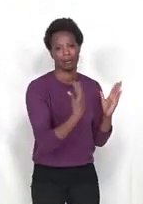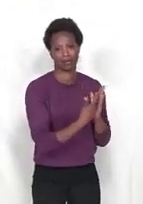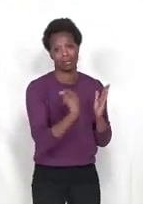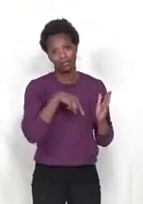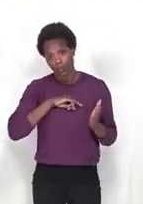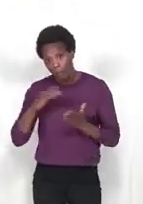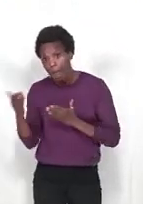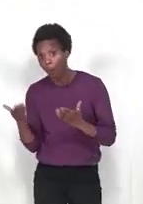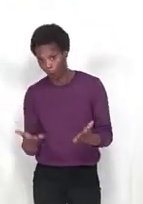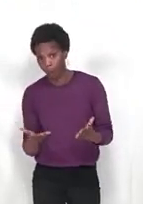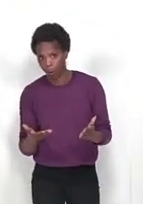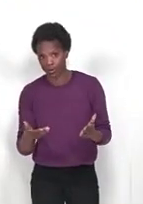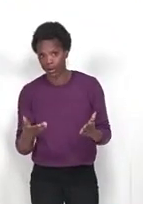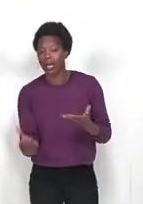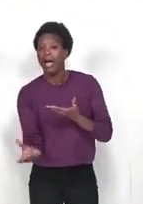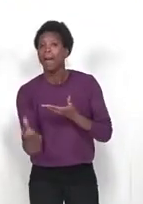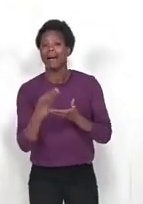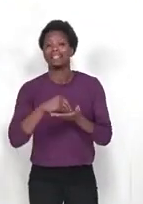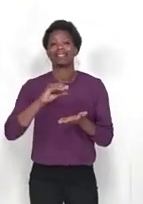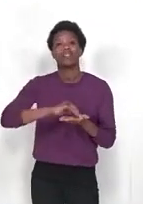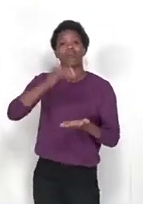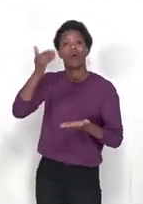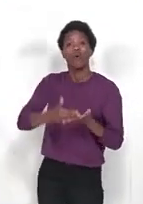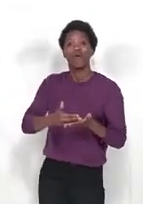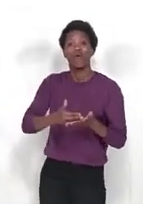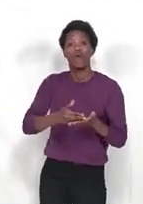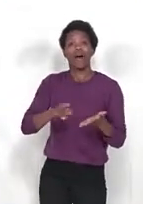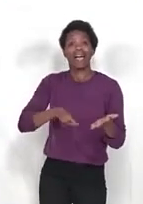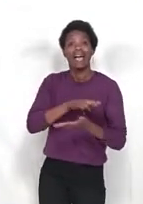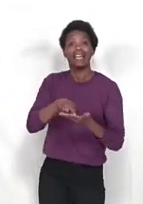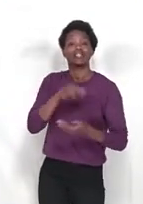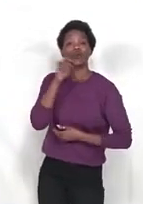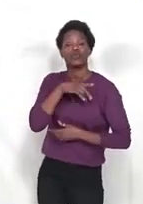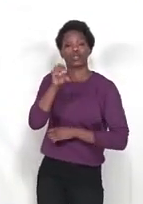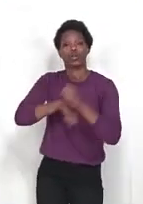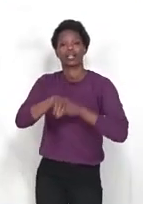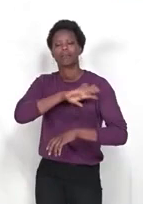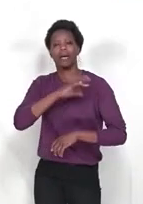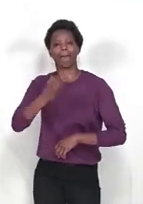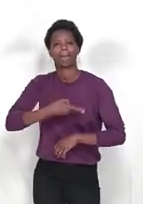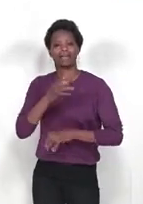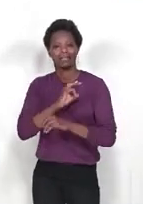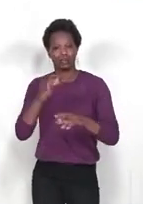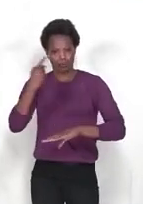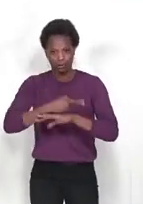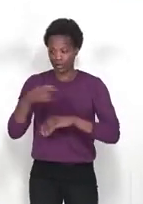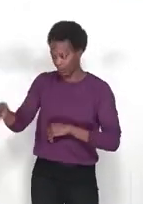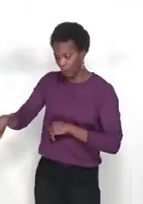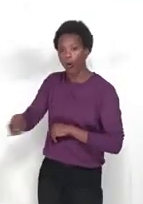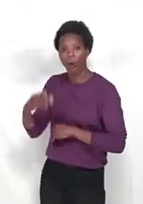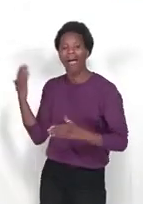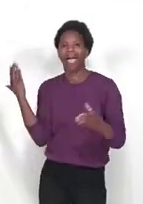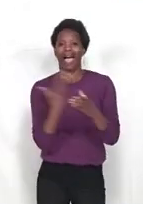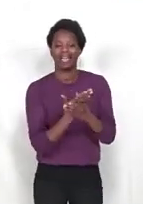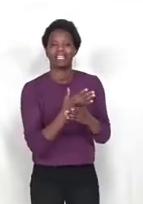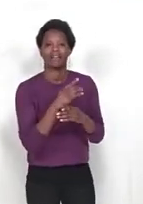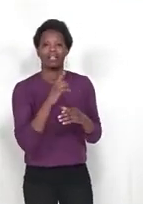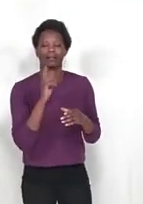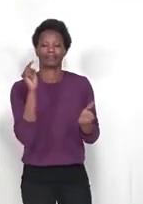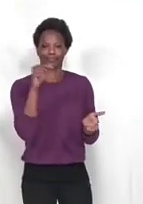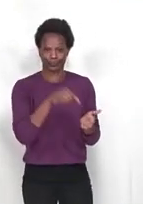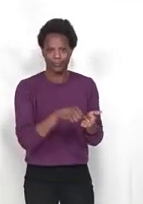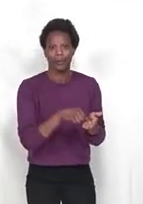contribuer au fonds régional d'urgence mis en place par Médecins Sans Frontières. Médecins Sans Frontières intervient depuis 1989 dans les territoires palestiniens.